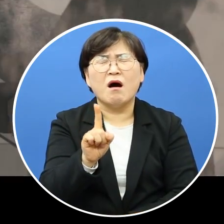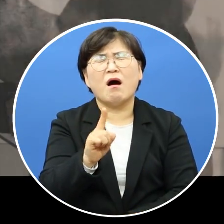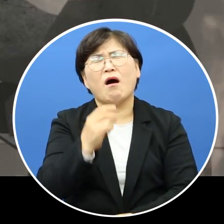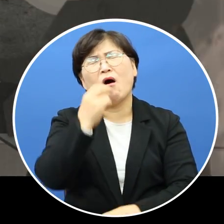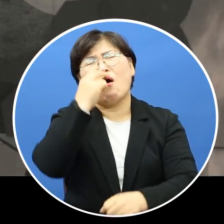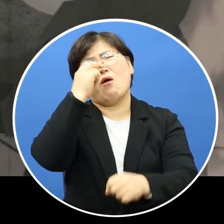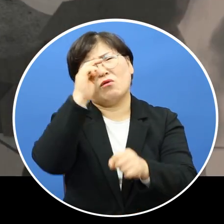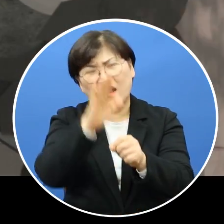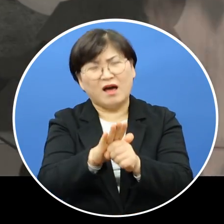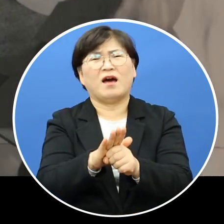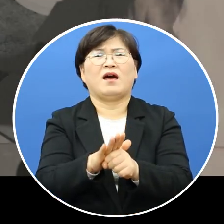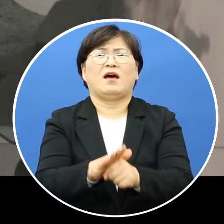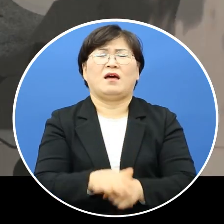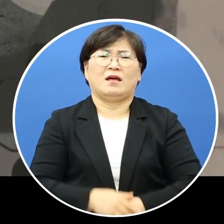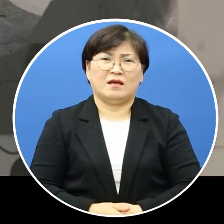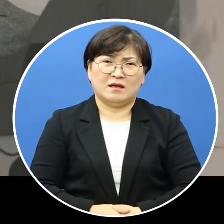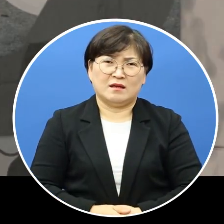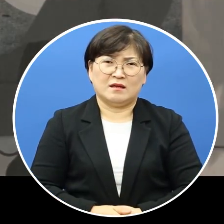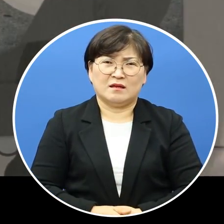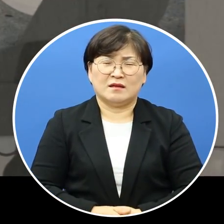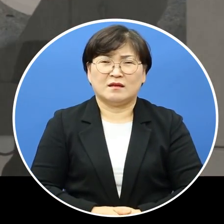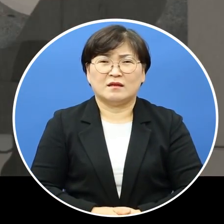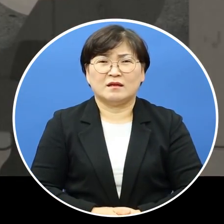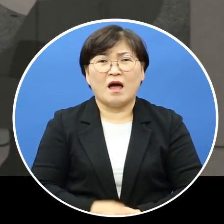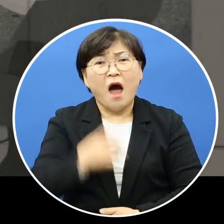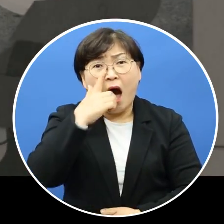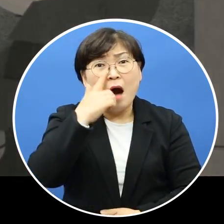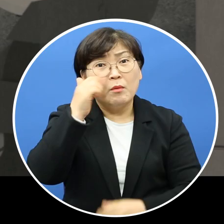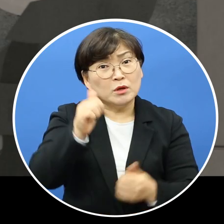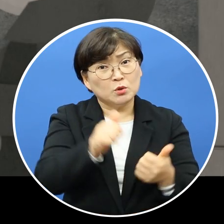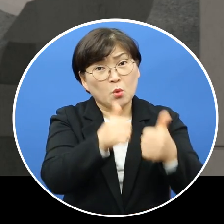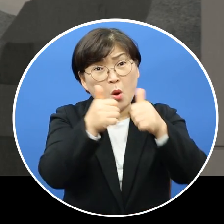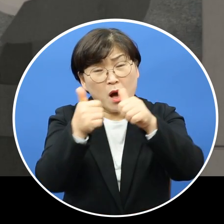네? 이럴 수가